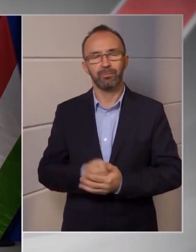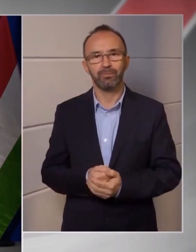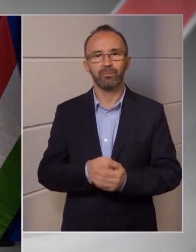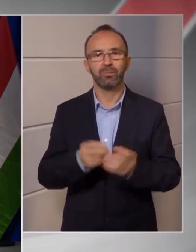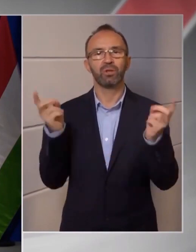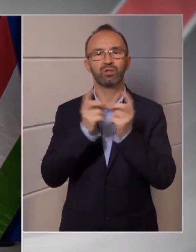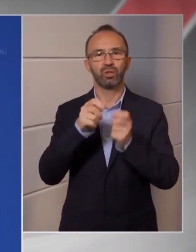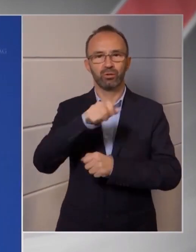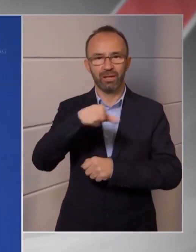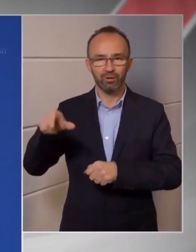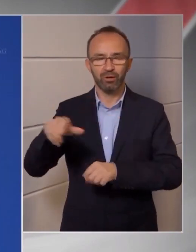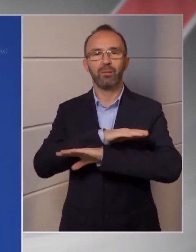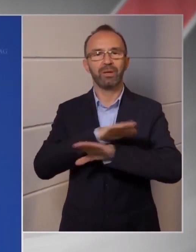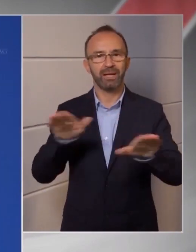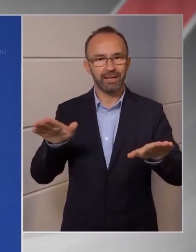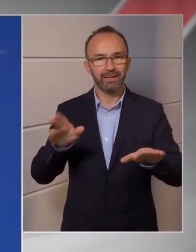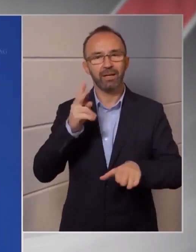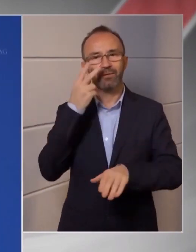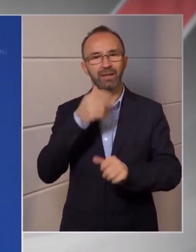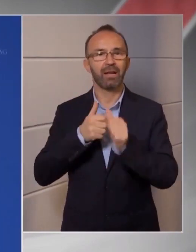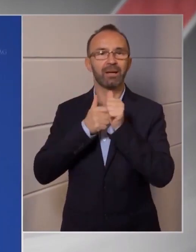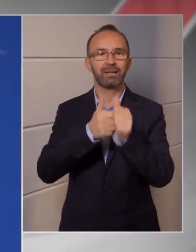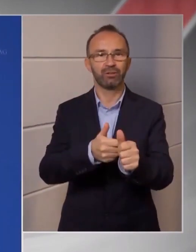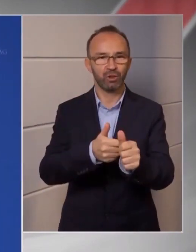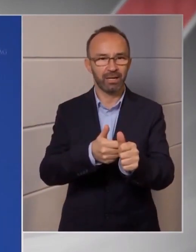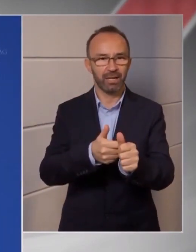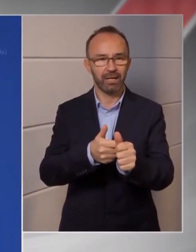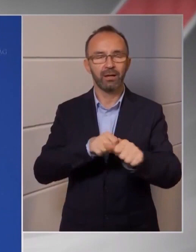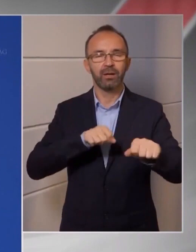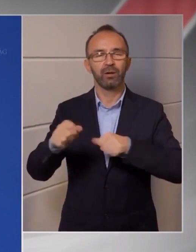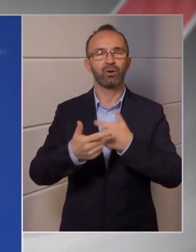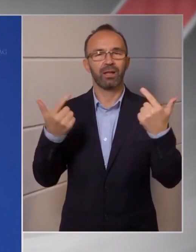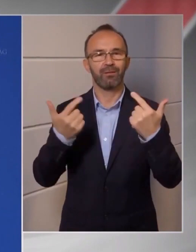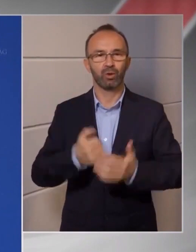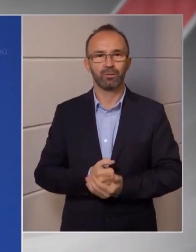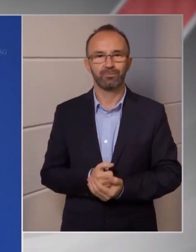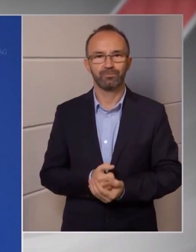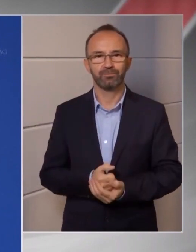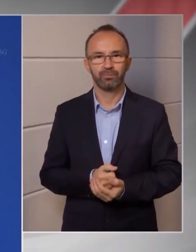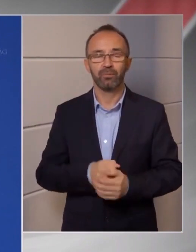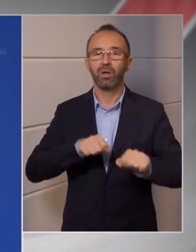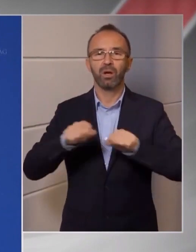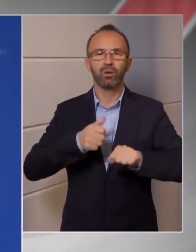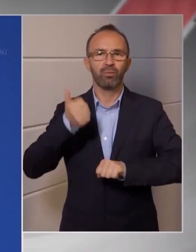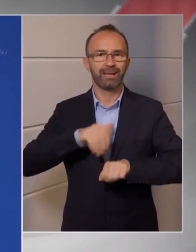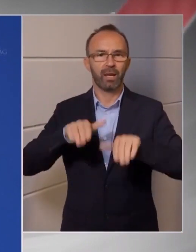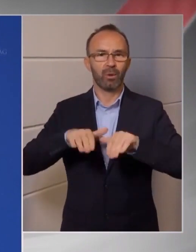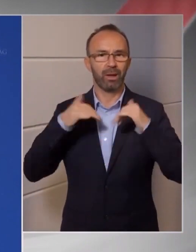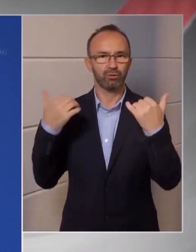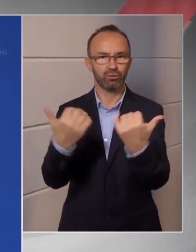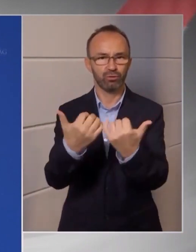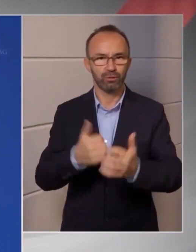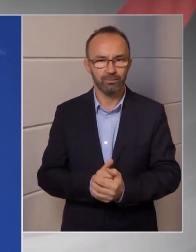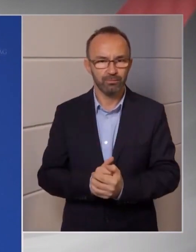kiemelte, hogy 2024 a gazdasági helyreállítás éve lesz. Novemberre megvalósulhat az egyszámjegyű infláció és a